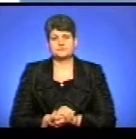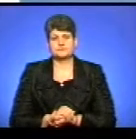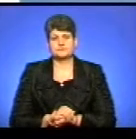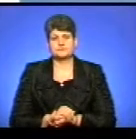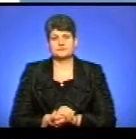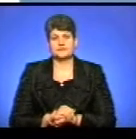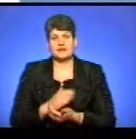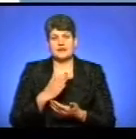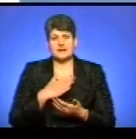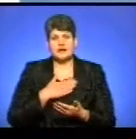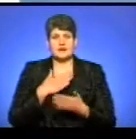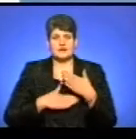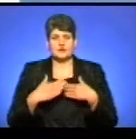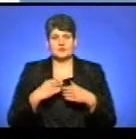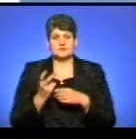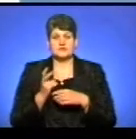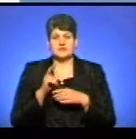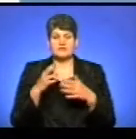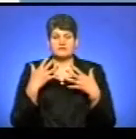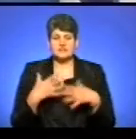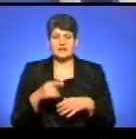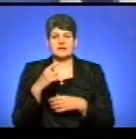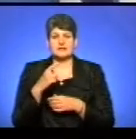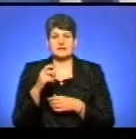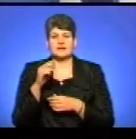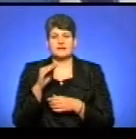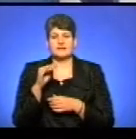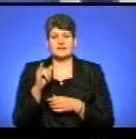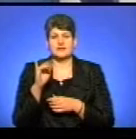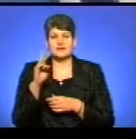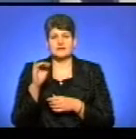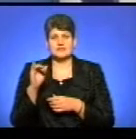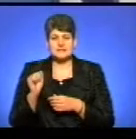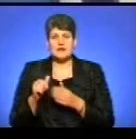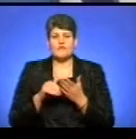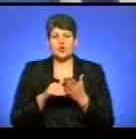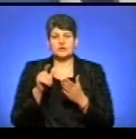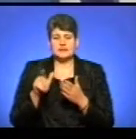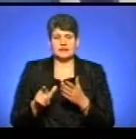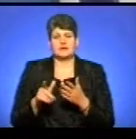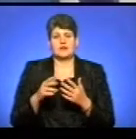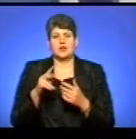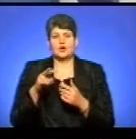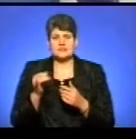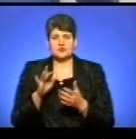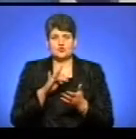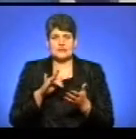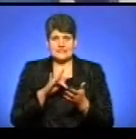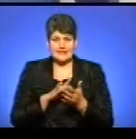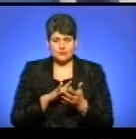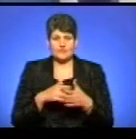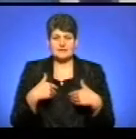Я радію, що до нас приєдналася вже Христина Феці, це волонтерка Логістичного центру допомоги бійцям Антою. Вас вітає.